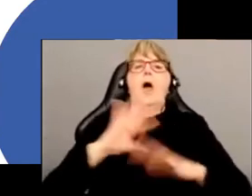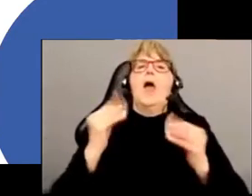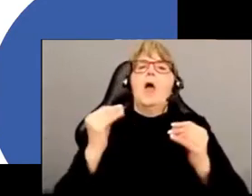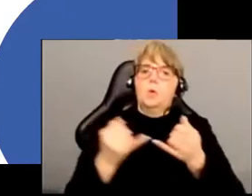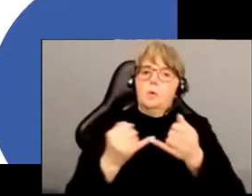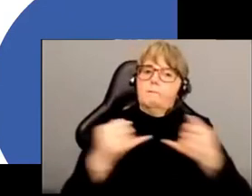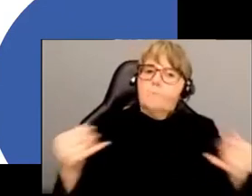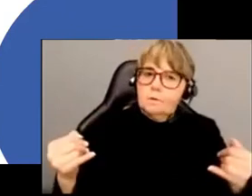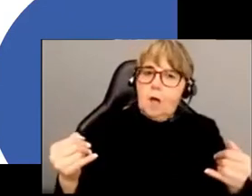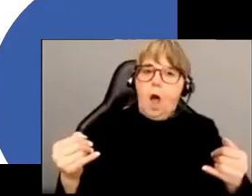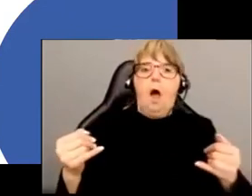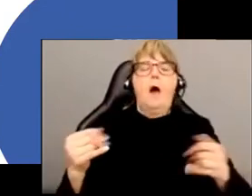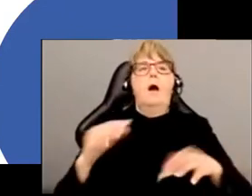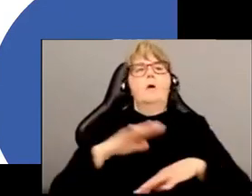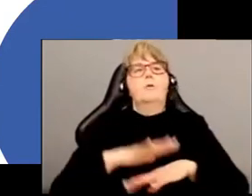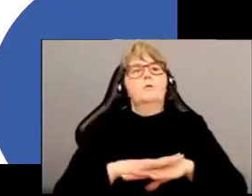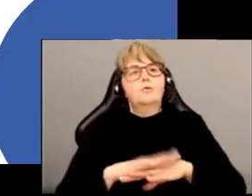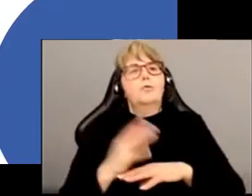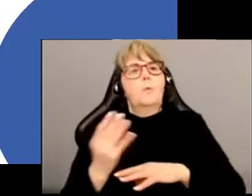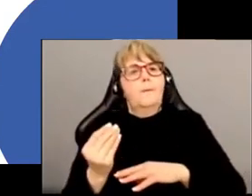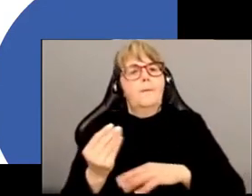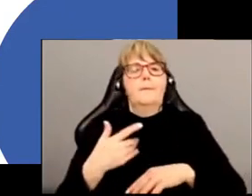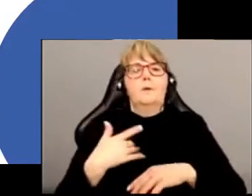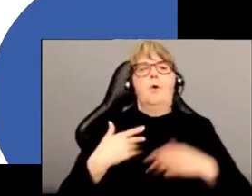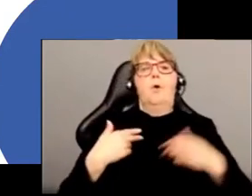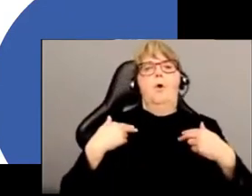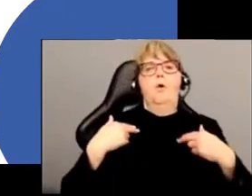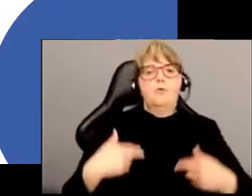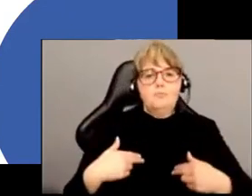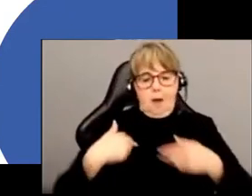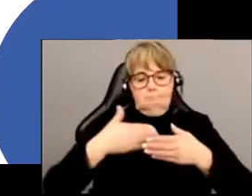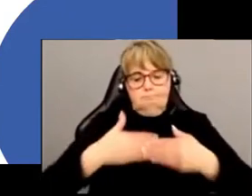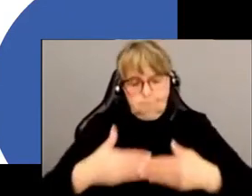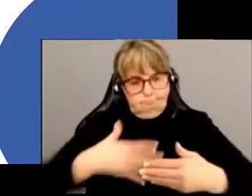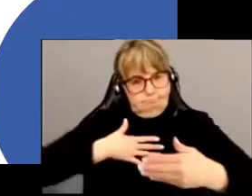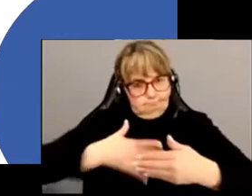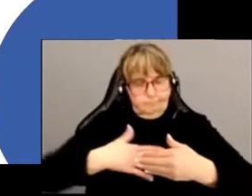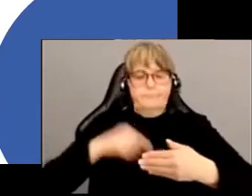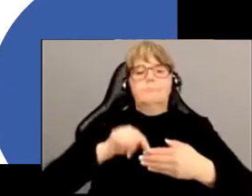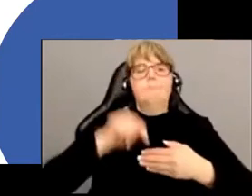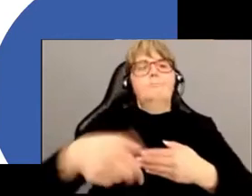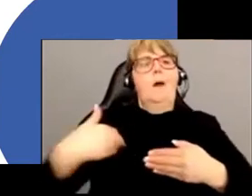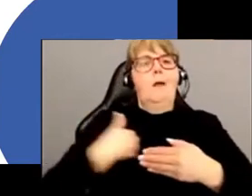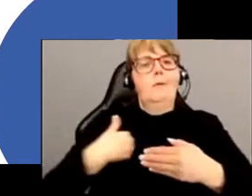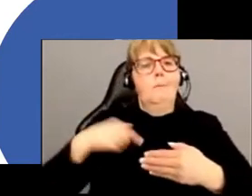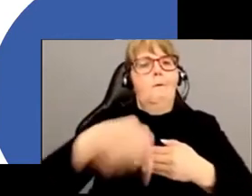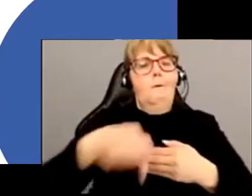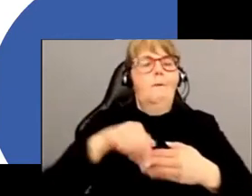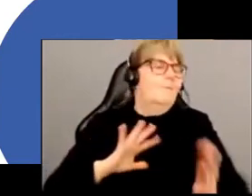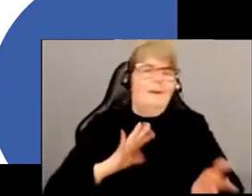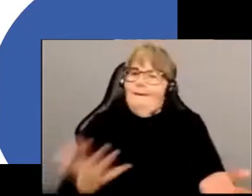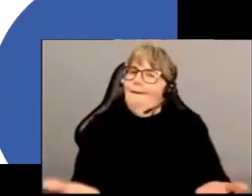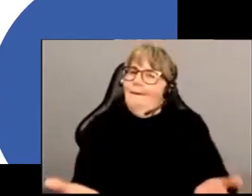et les perceptions entre les humains et les autres animaux sont intimement liées à la façon dont nous